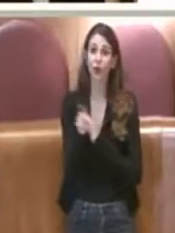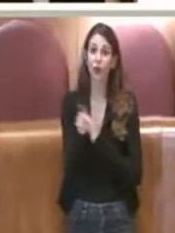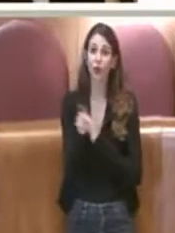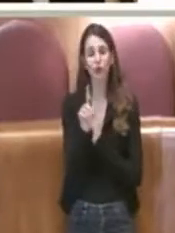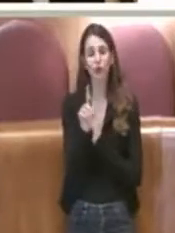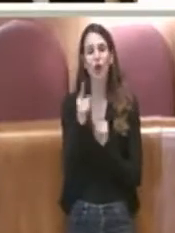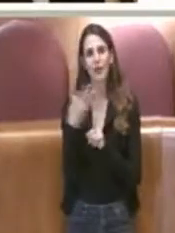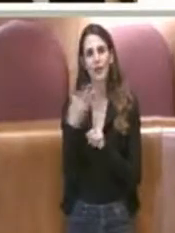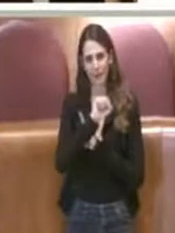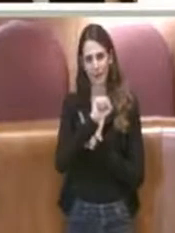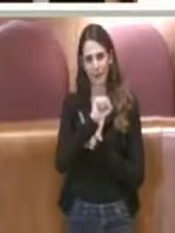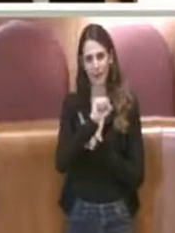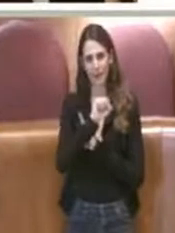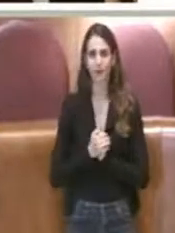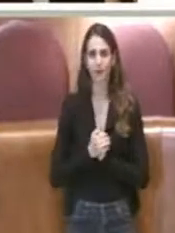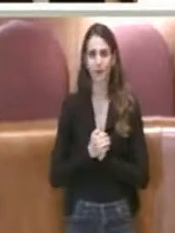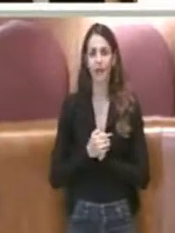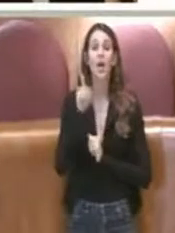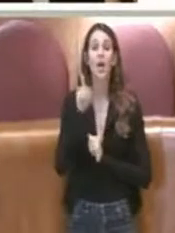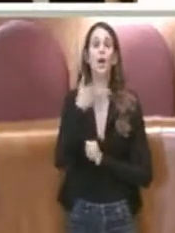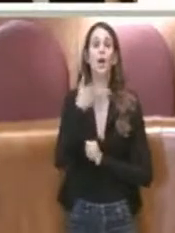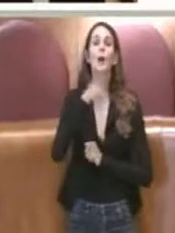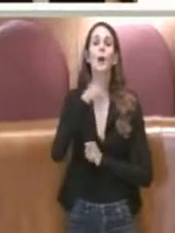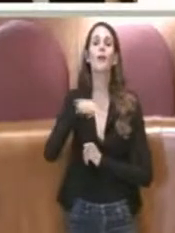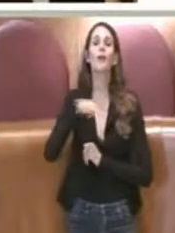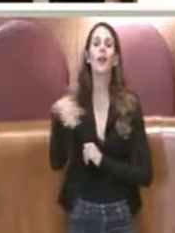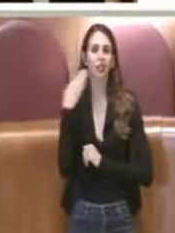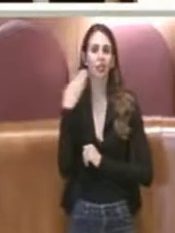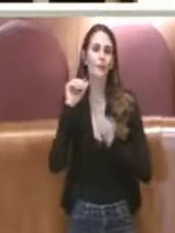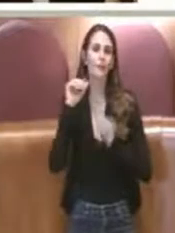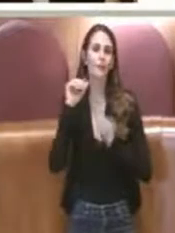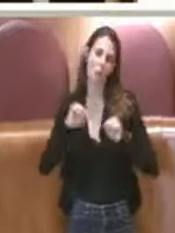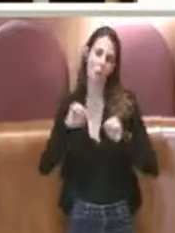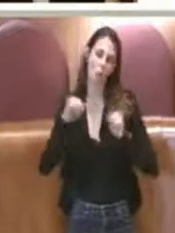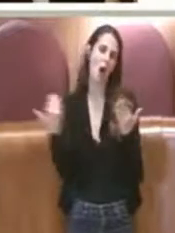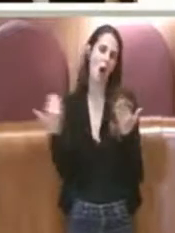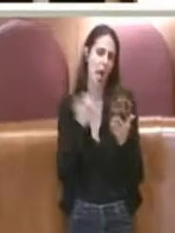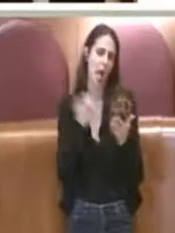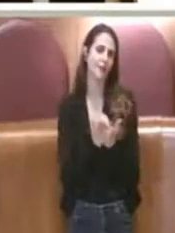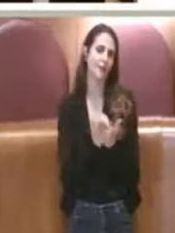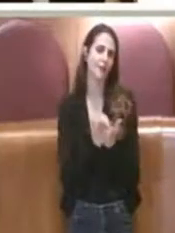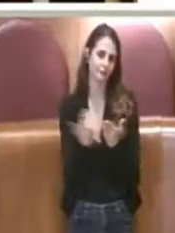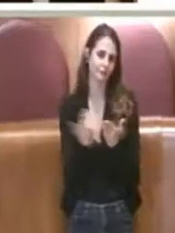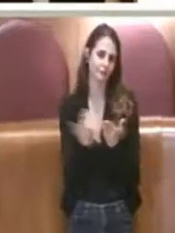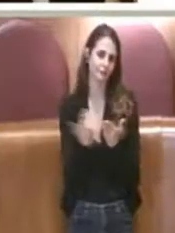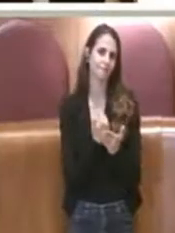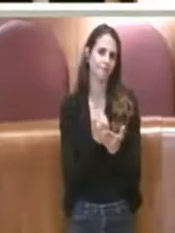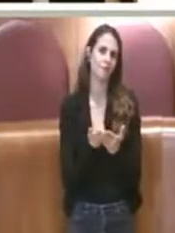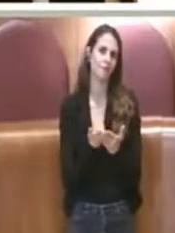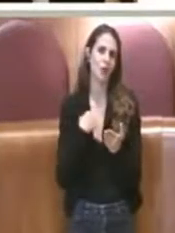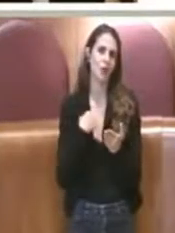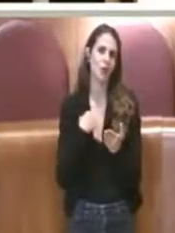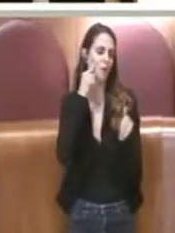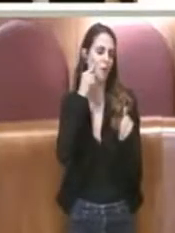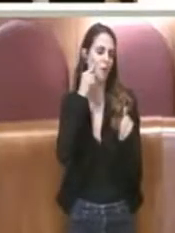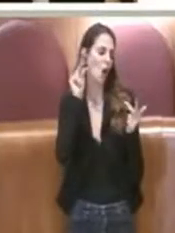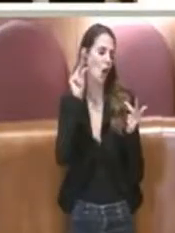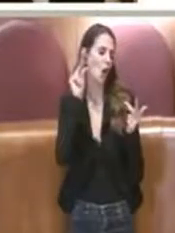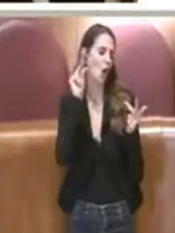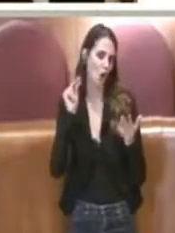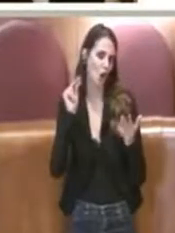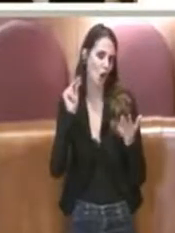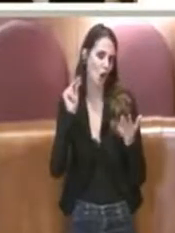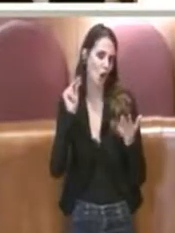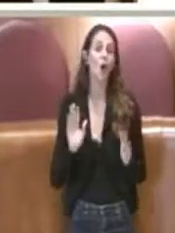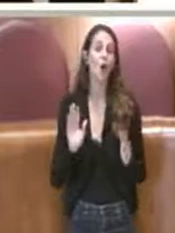il punto. Poi ce ne sono altri di debiti che invece potevano essere evitati, ne abbiamo visti tanti, ma non è un problema per